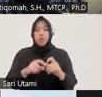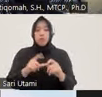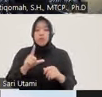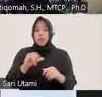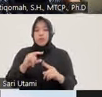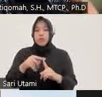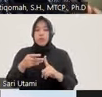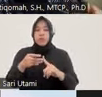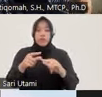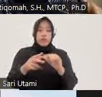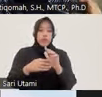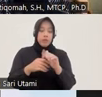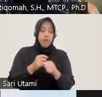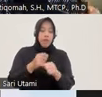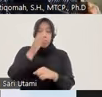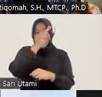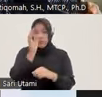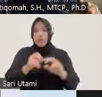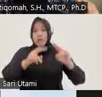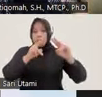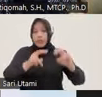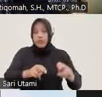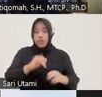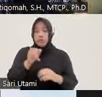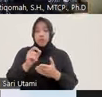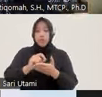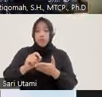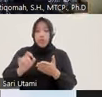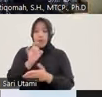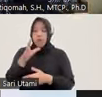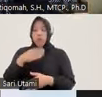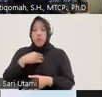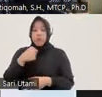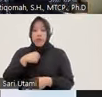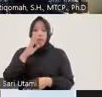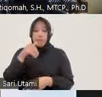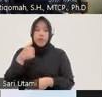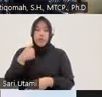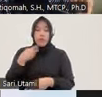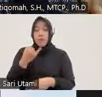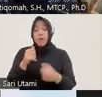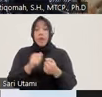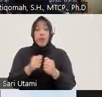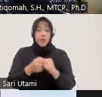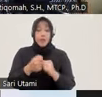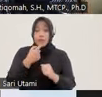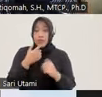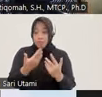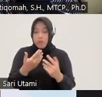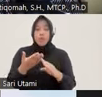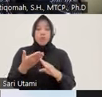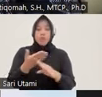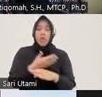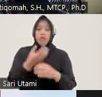memang dari penelitian jurnal yang lain menurut saya memang masih juga ditemukan banyak persoalan yang pertama yang sudah saya